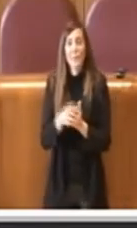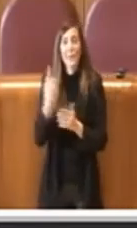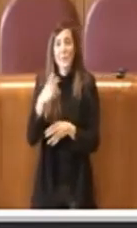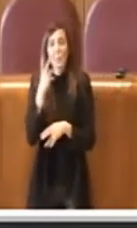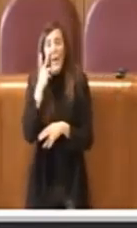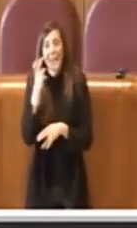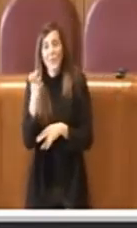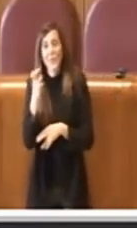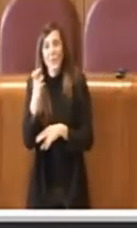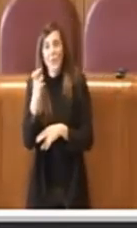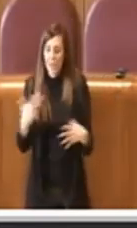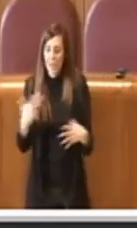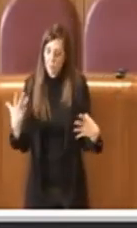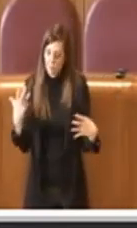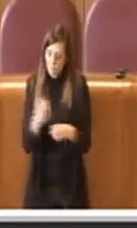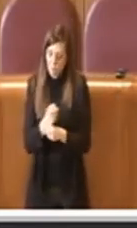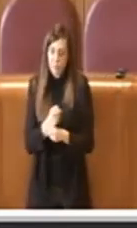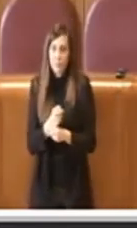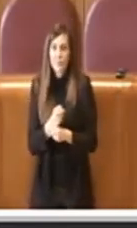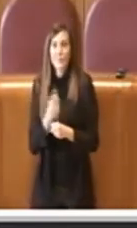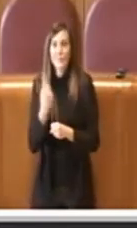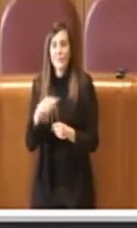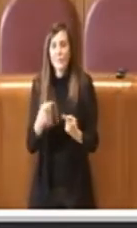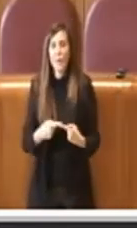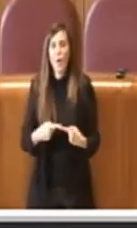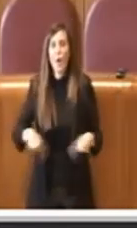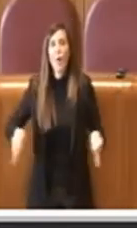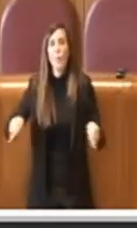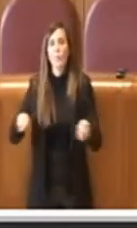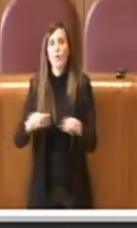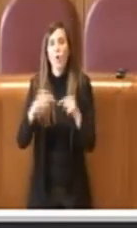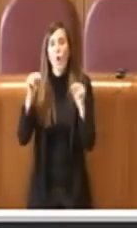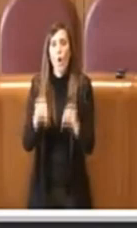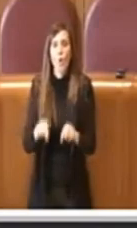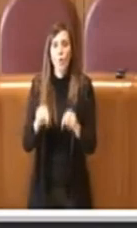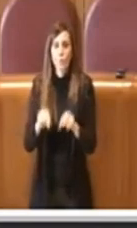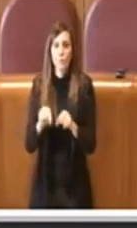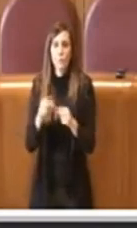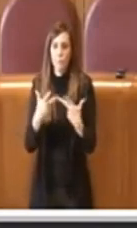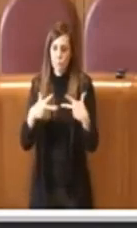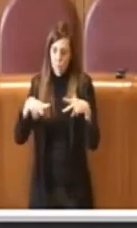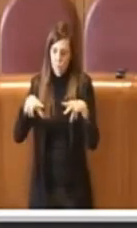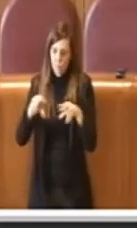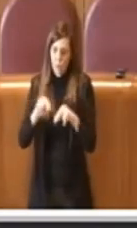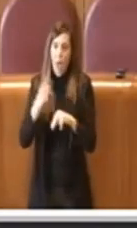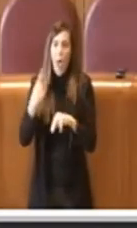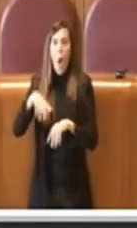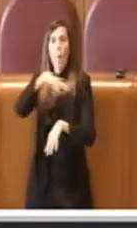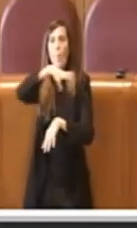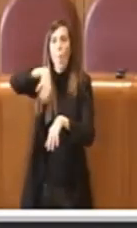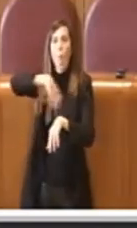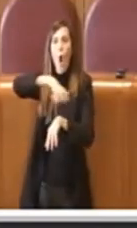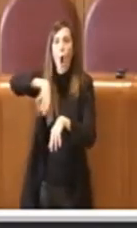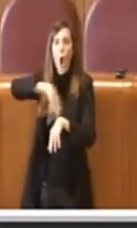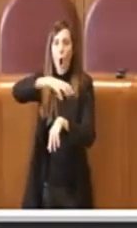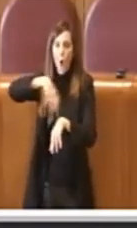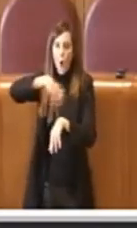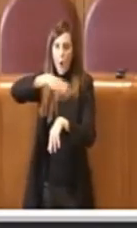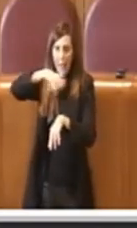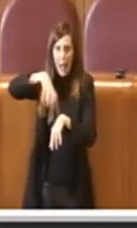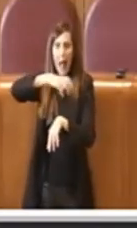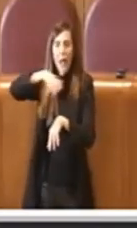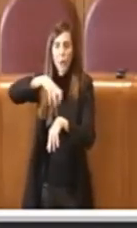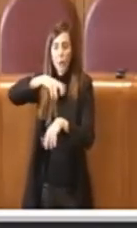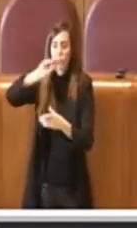riguarda, vado a concludere, la commissione consultiva è stata un po' rivista che è un organo all'interno del quale si